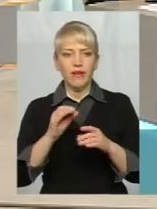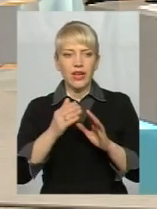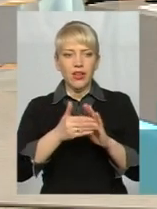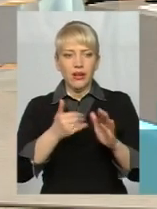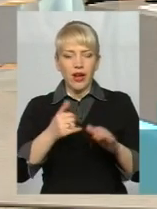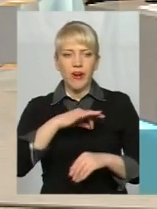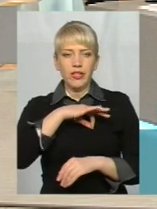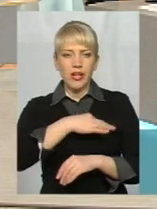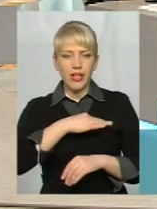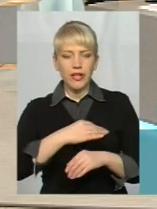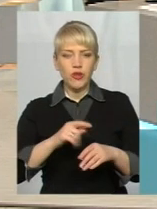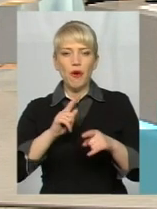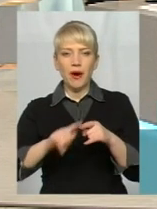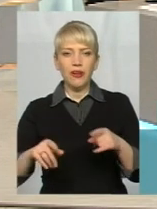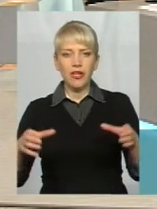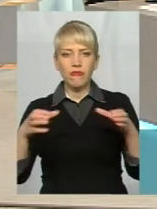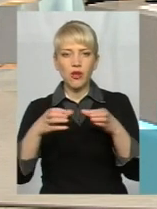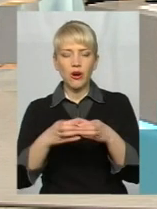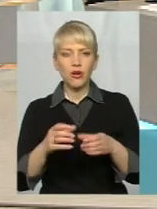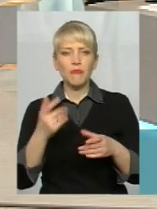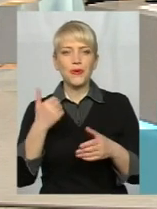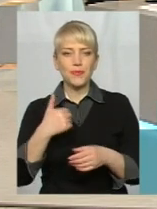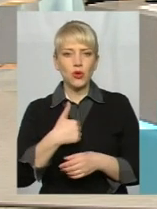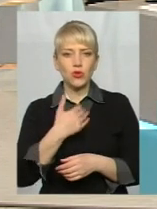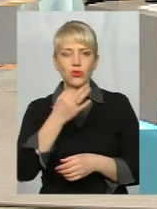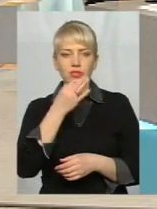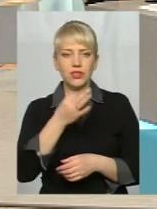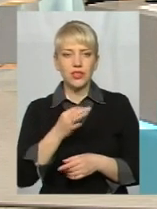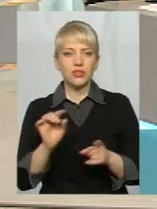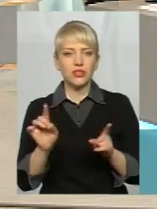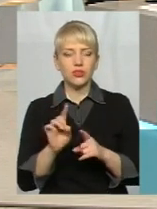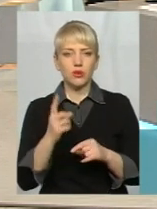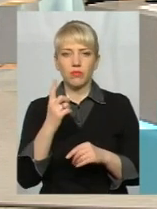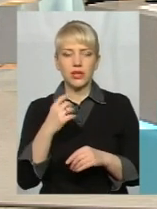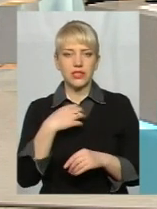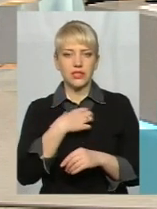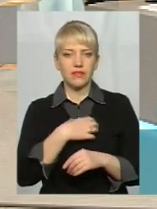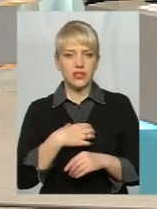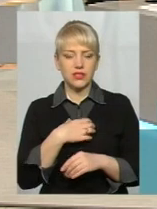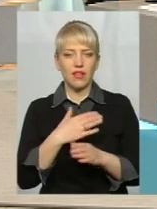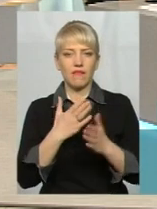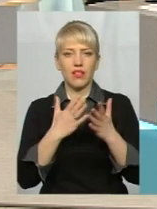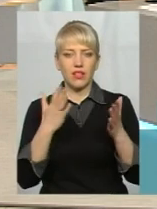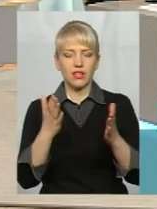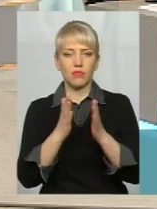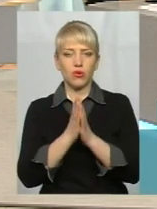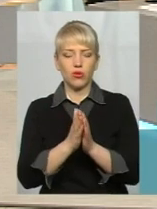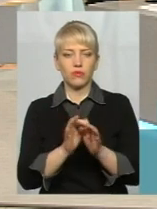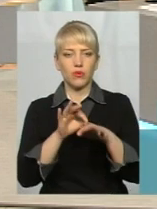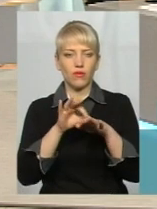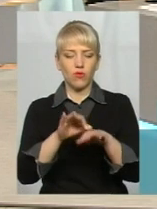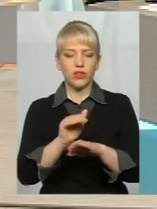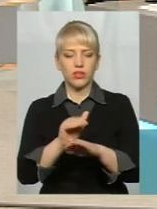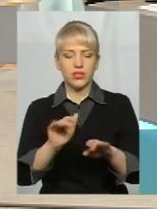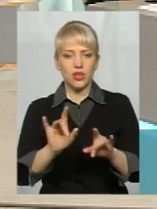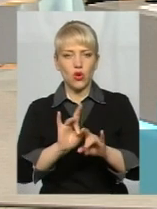слідчо-оперативну групу. Ну, я хочу сказати, що, перш за все, велике прохання до батьків проводити з дітьми роз'яснювальну роботу, і